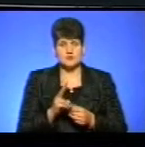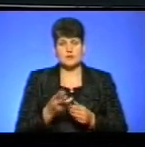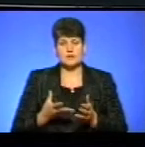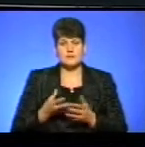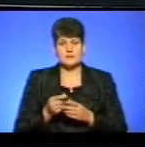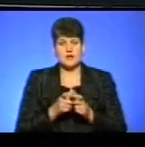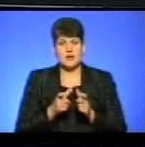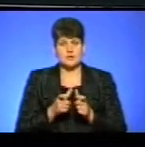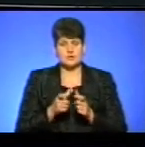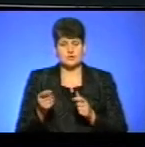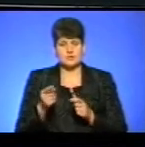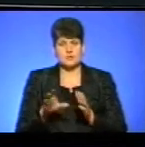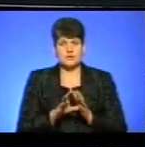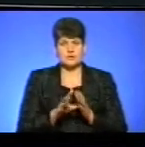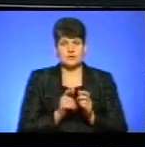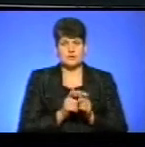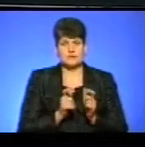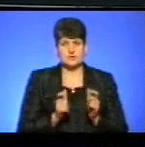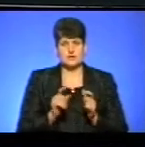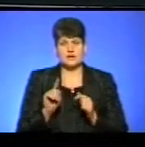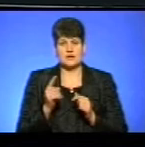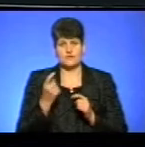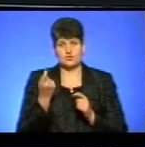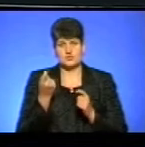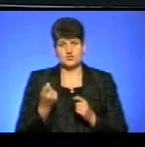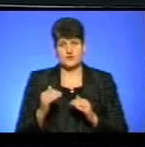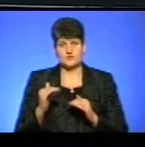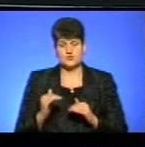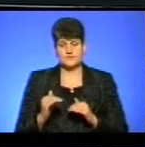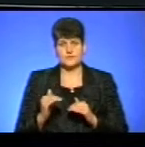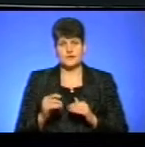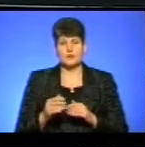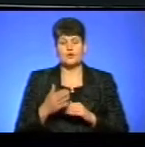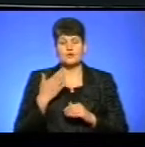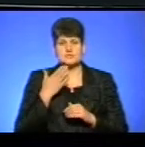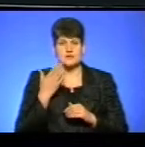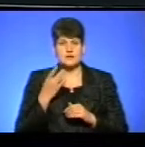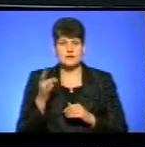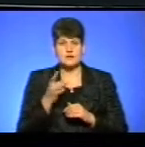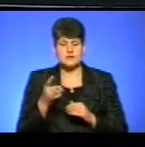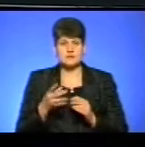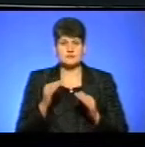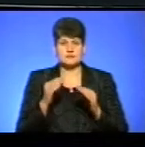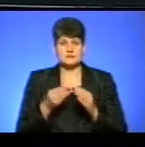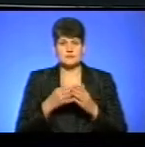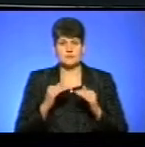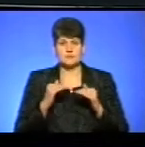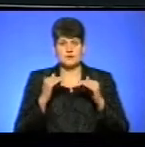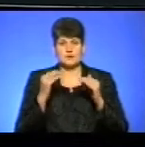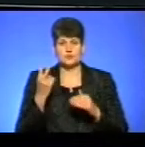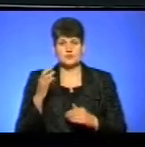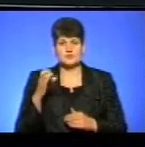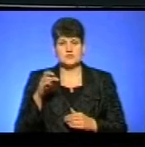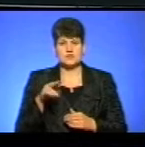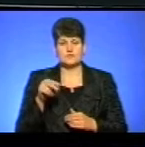карткою тернополянина або електронним квитком на гривню дешевше. Востаннє тариф на проїзд у тролейбусах підняли 2 січня цього